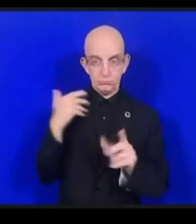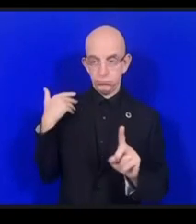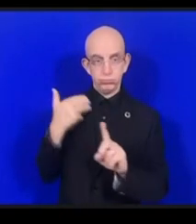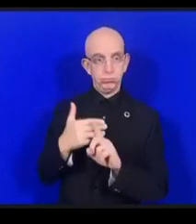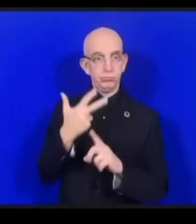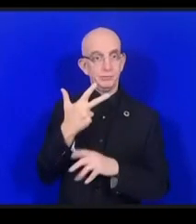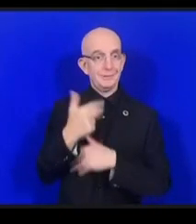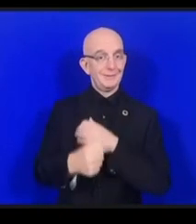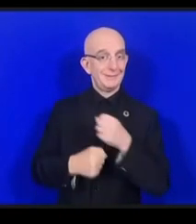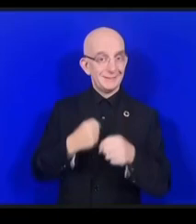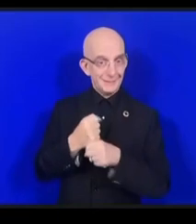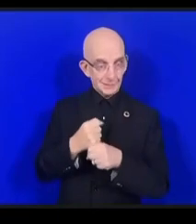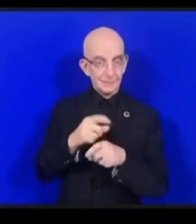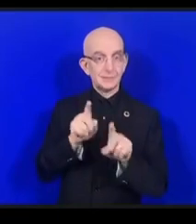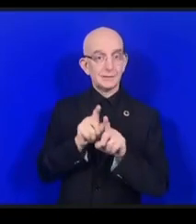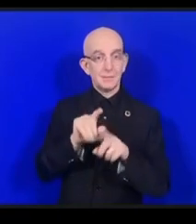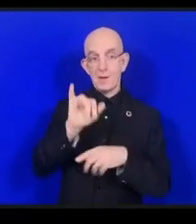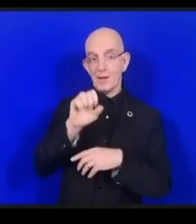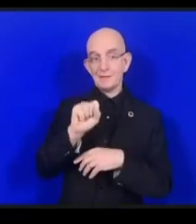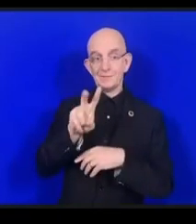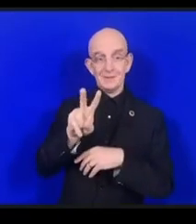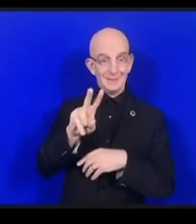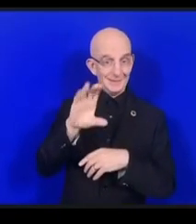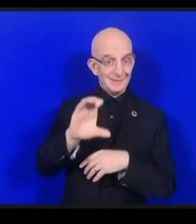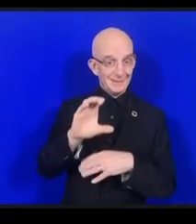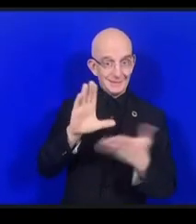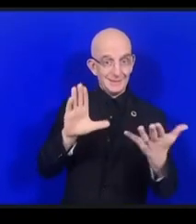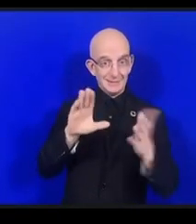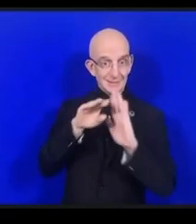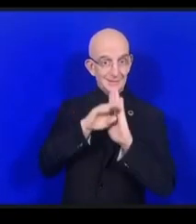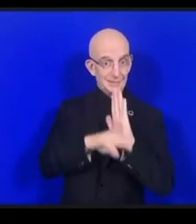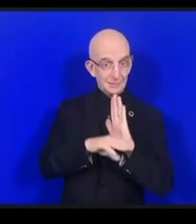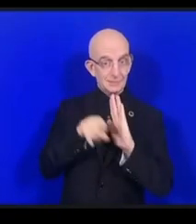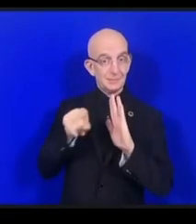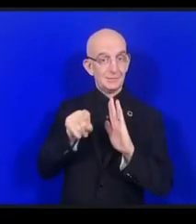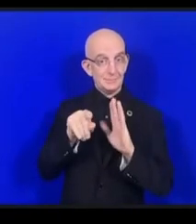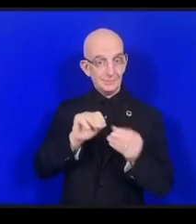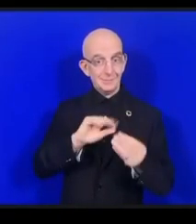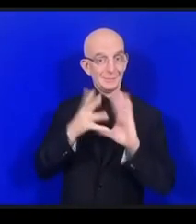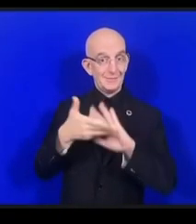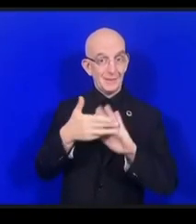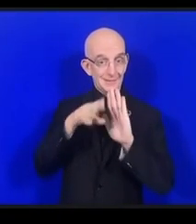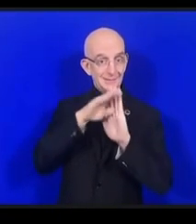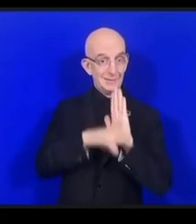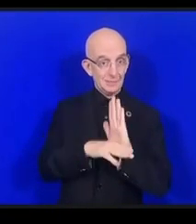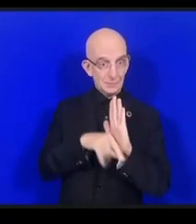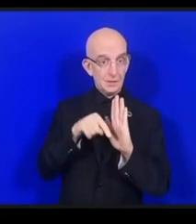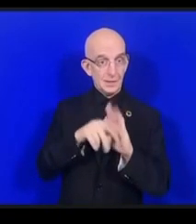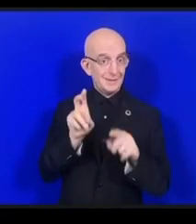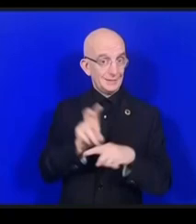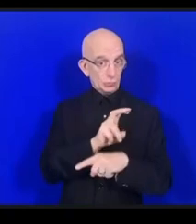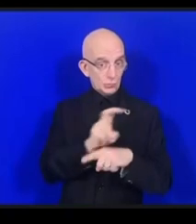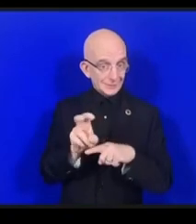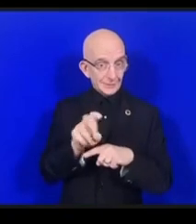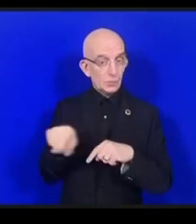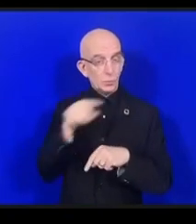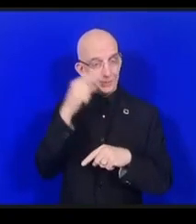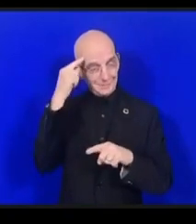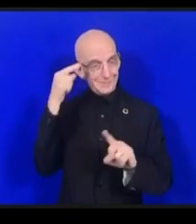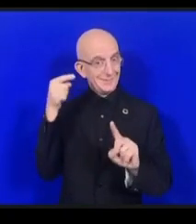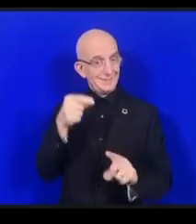signifie la sécurité la sûreté et les normes pour l'internet ISSC et en fait